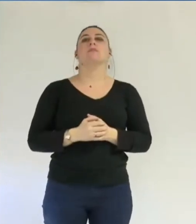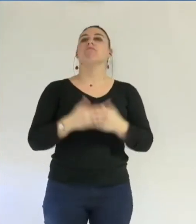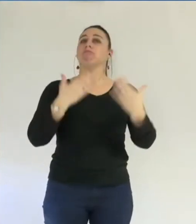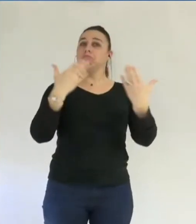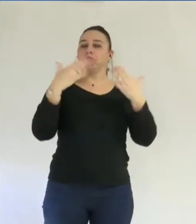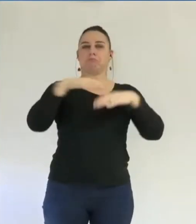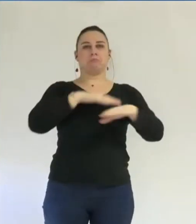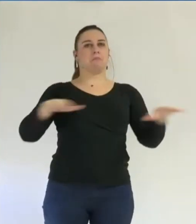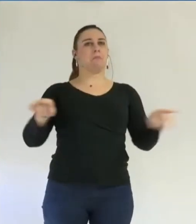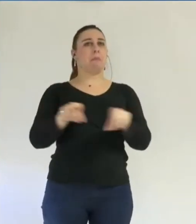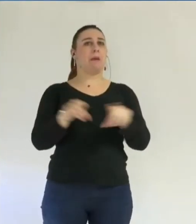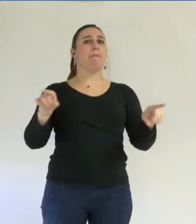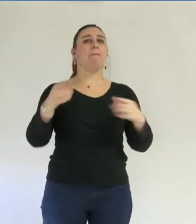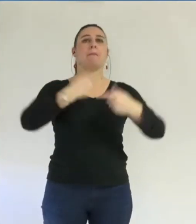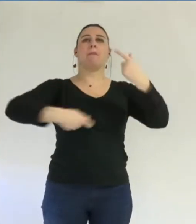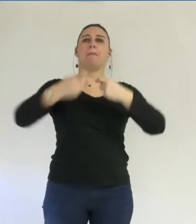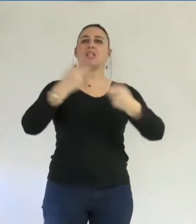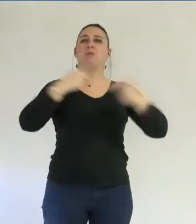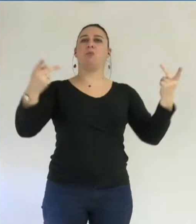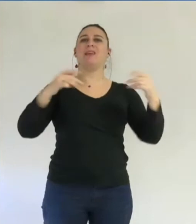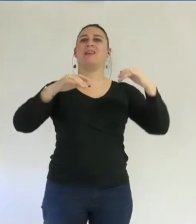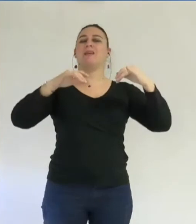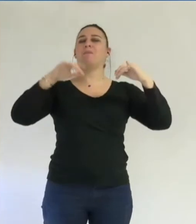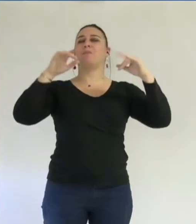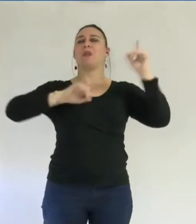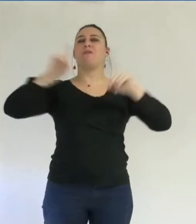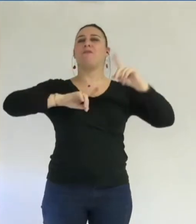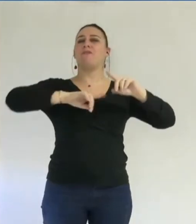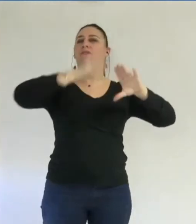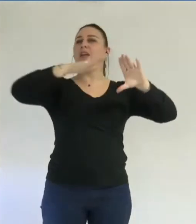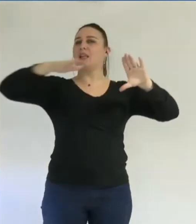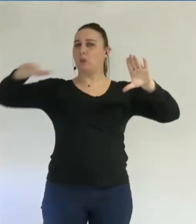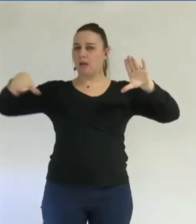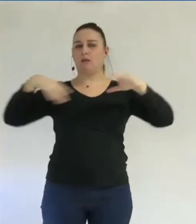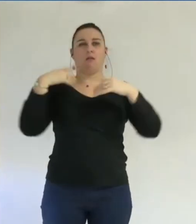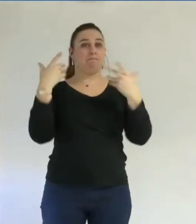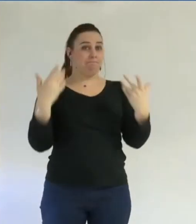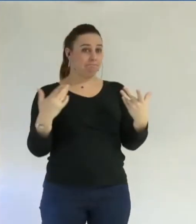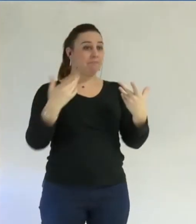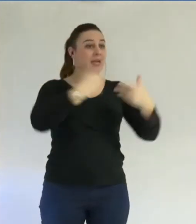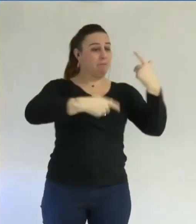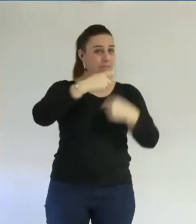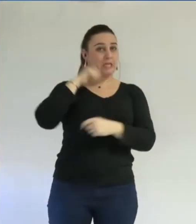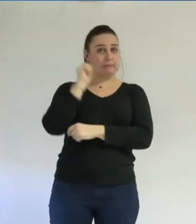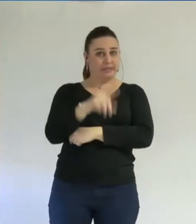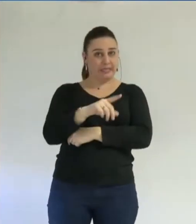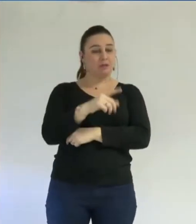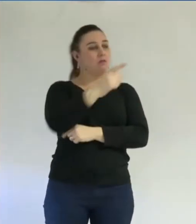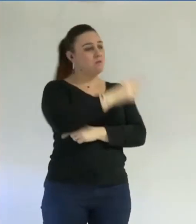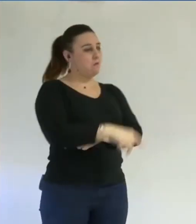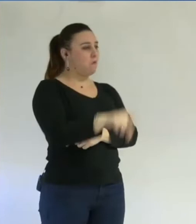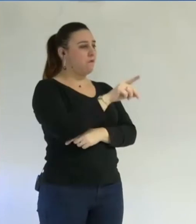à l'attribution d'un des marchés publics de la fête des tuiles et donc de ce marché-là, vous avez donc,